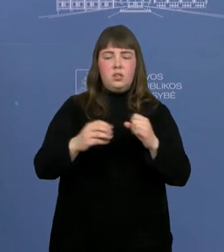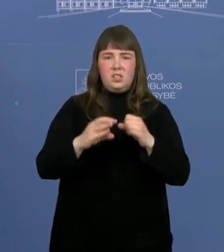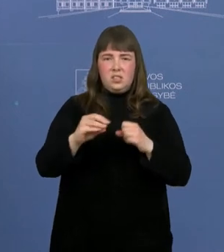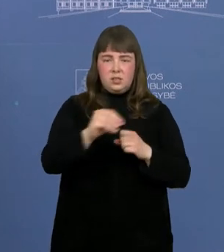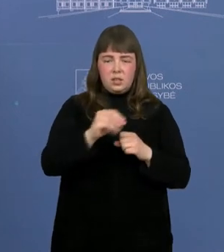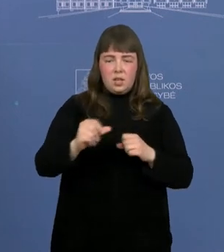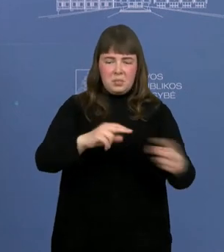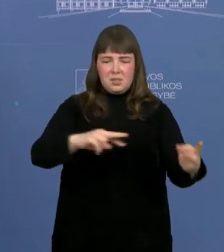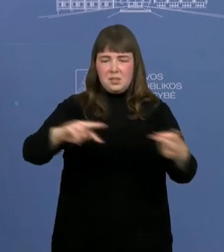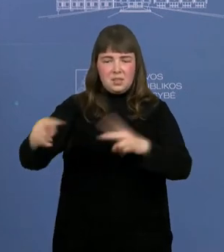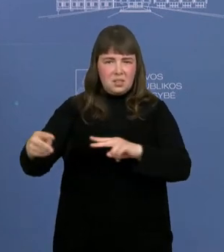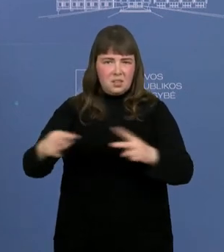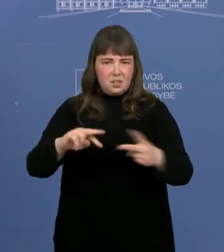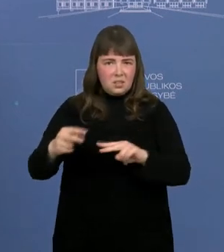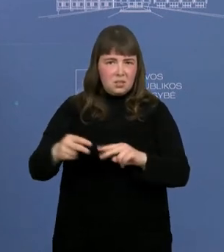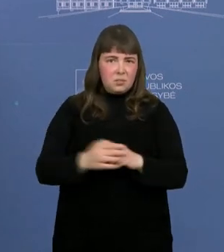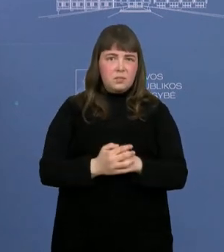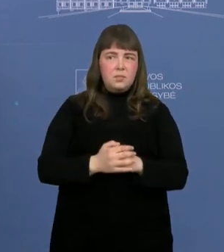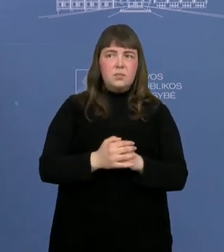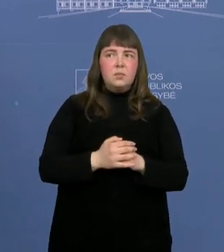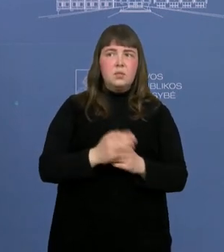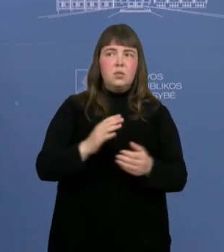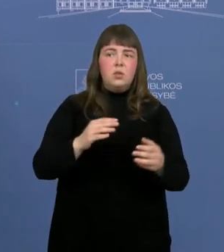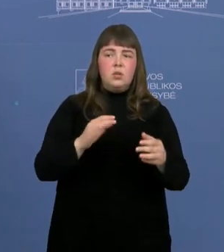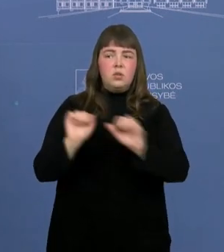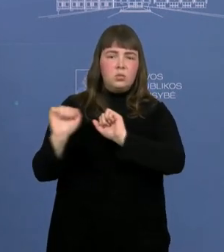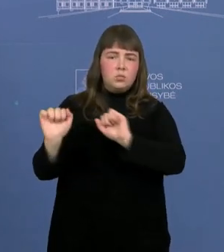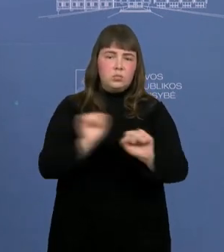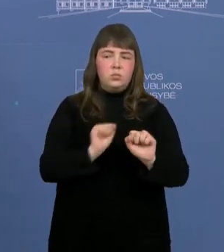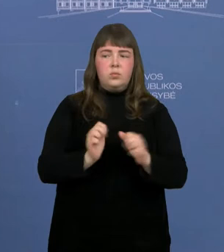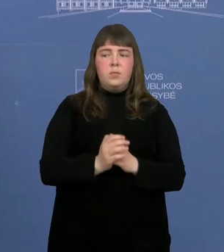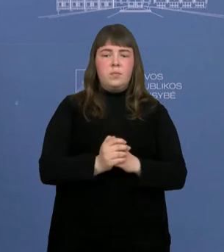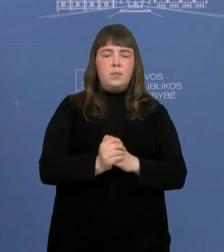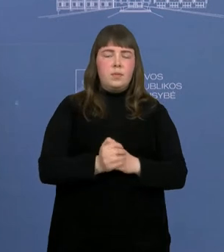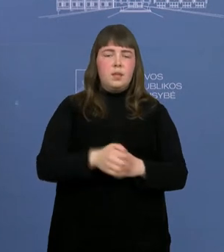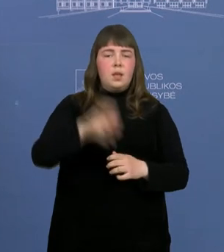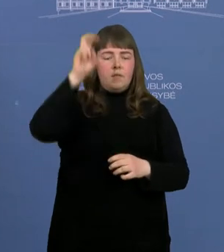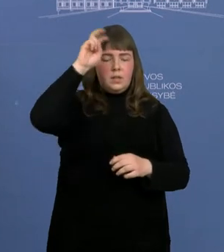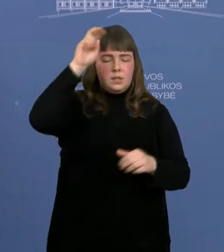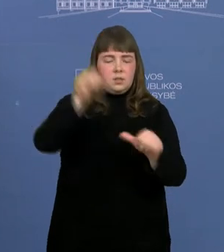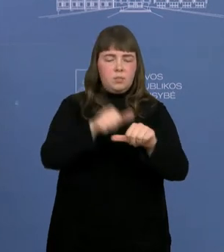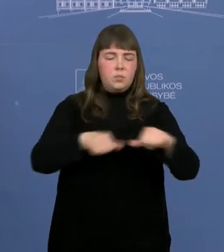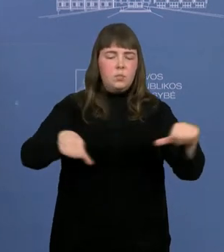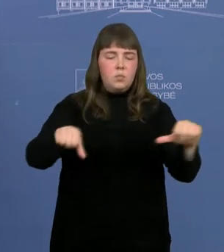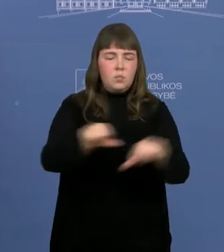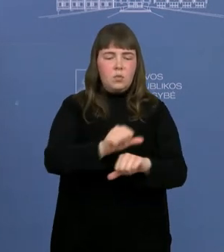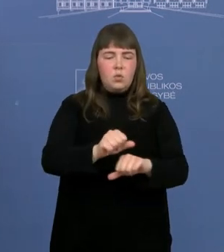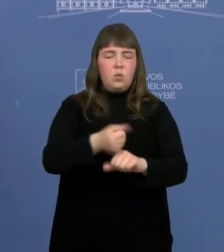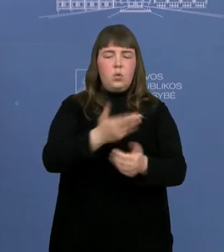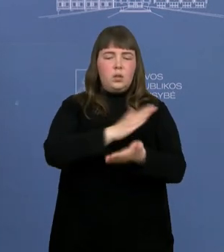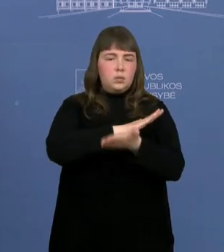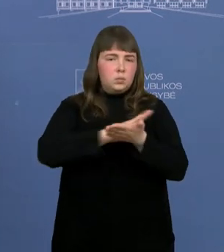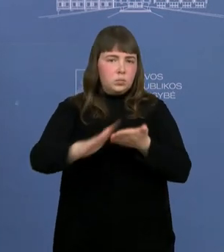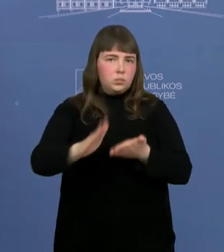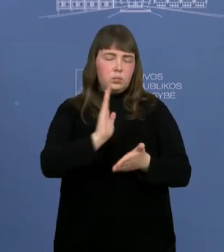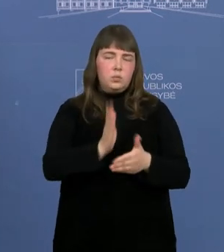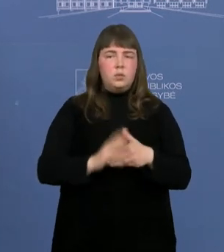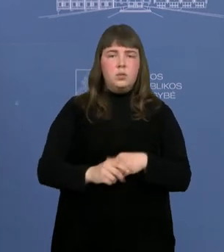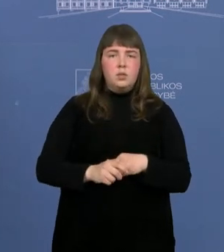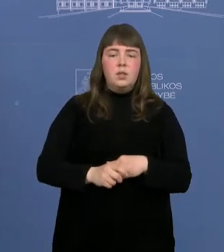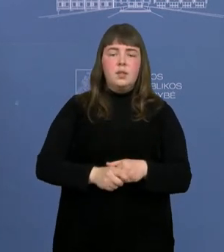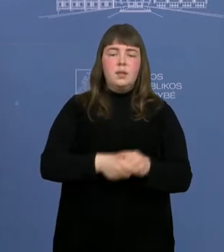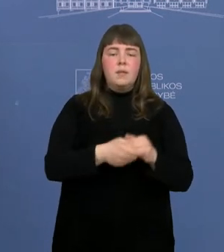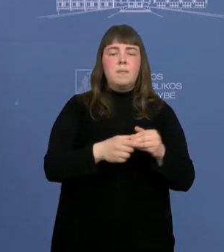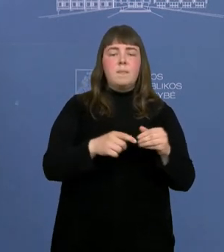kas leistų iš esmės, išvaryti, taip sakant, nuo valstybinius klipų žemės ūkį. Tai žemės ūkio ministerijos